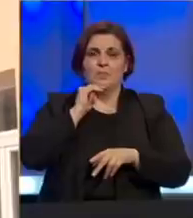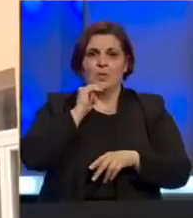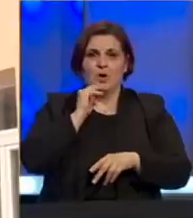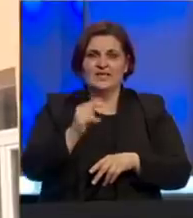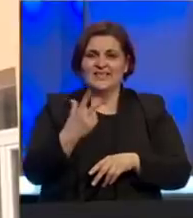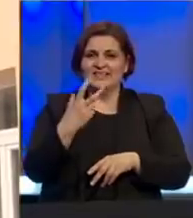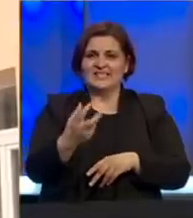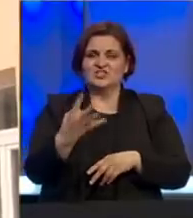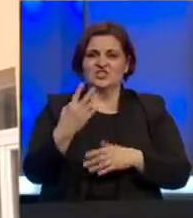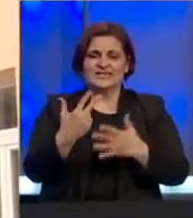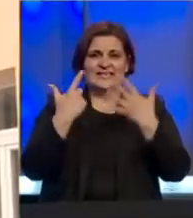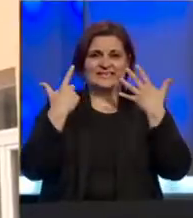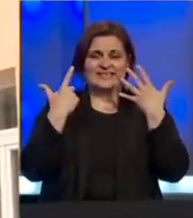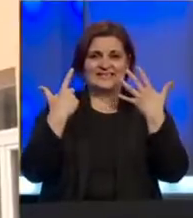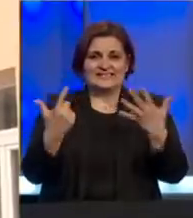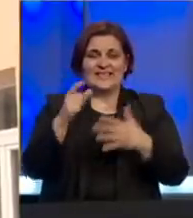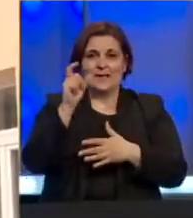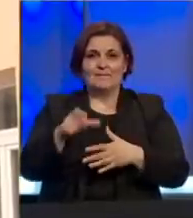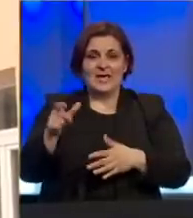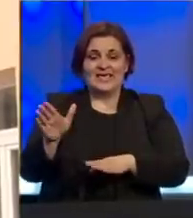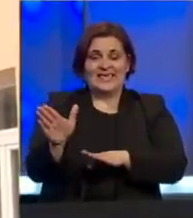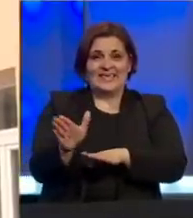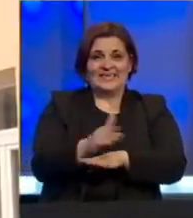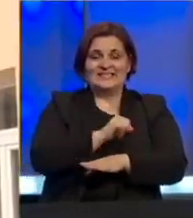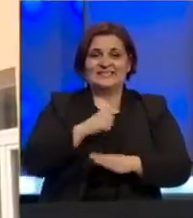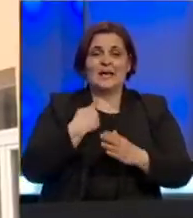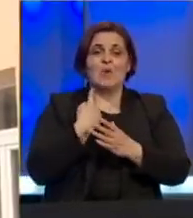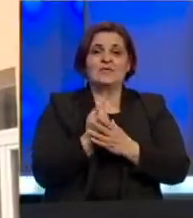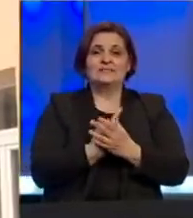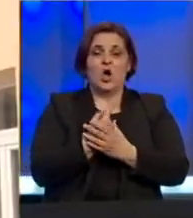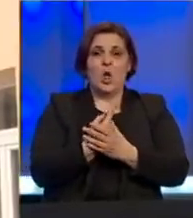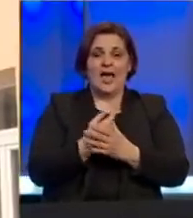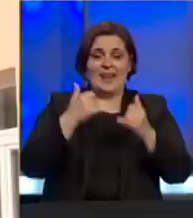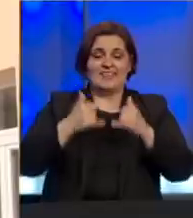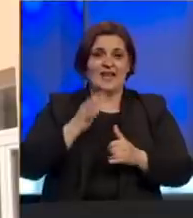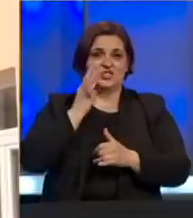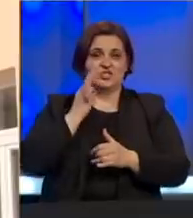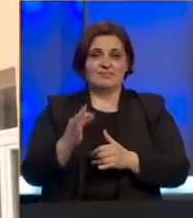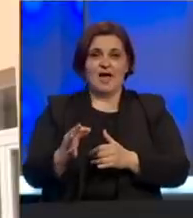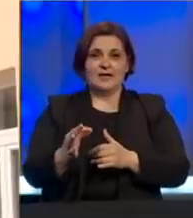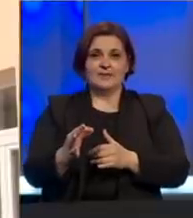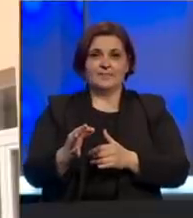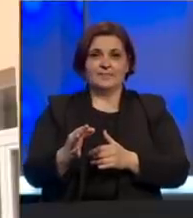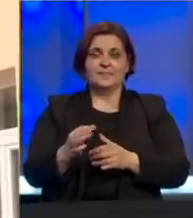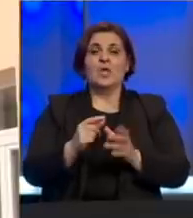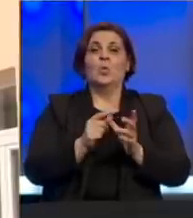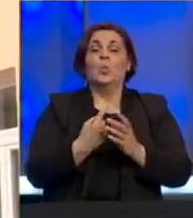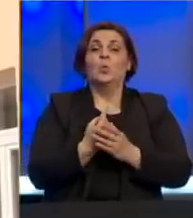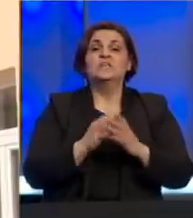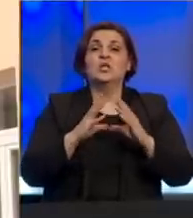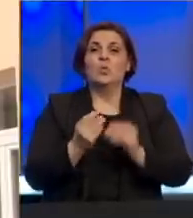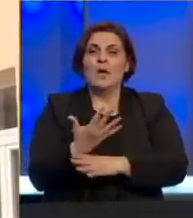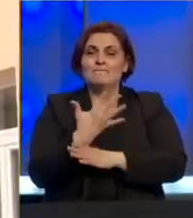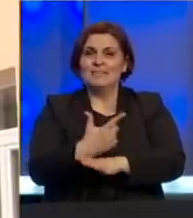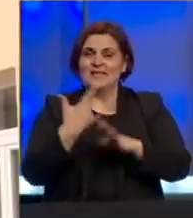347 osoba izašlo iz samoizolacije na današnji dan. U izolaciji ih je ukupno